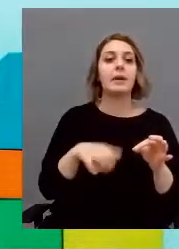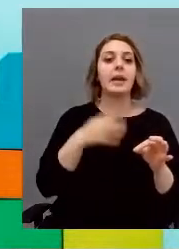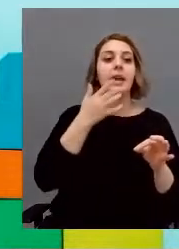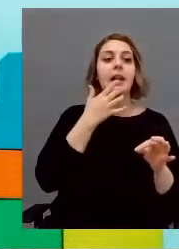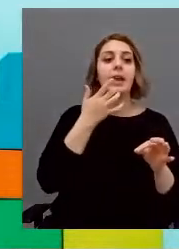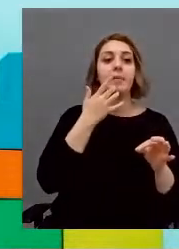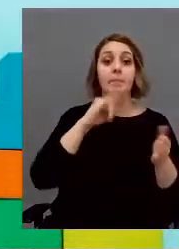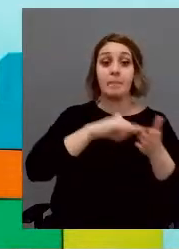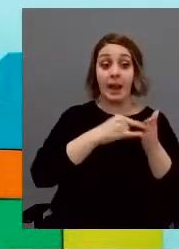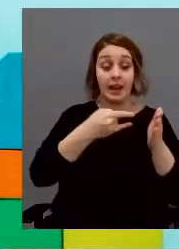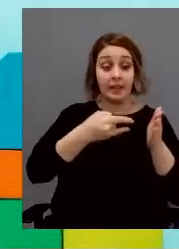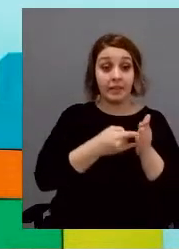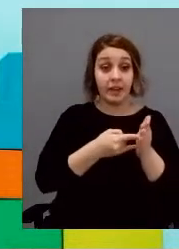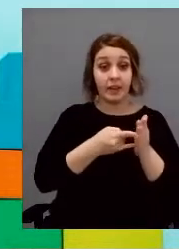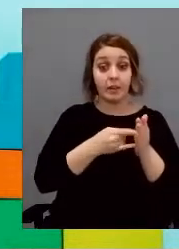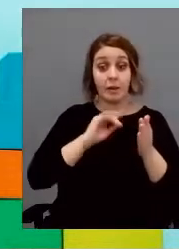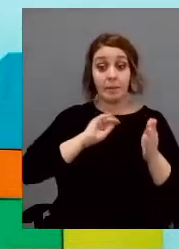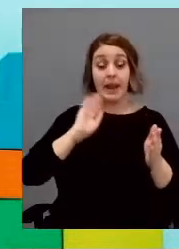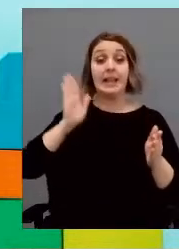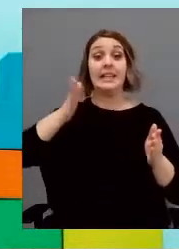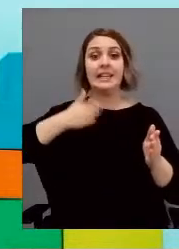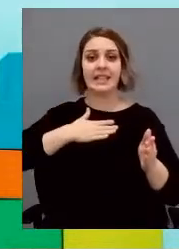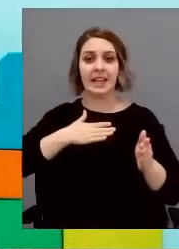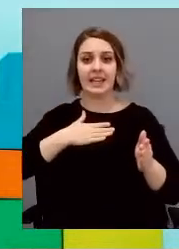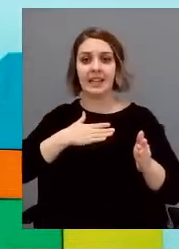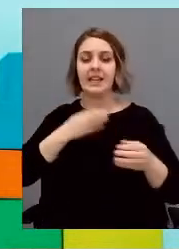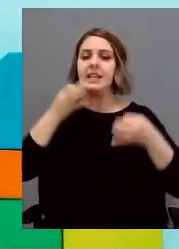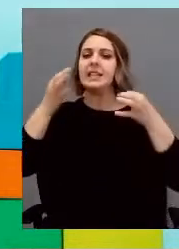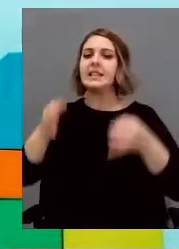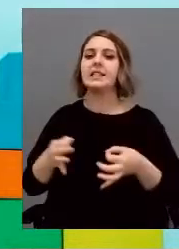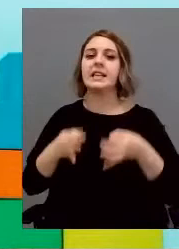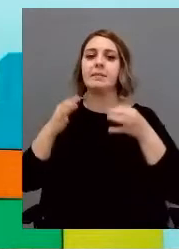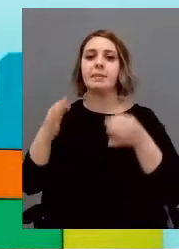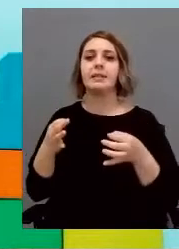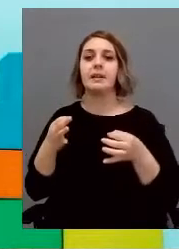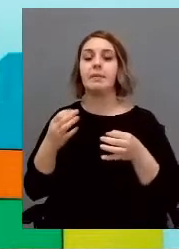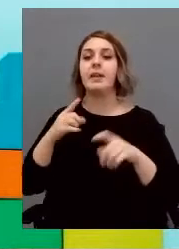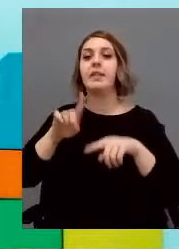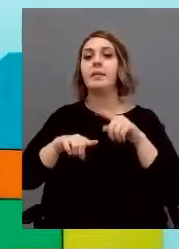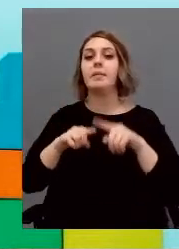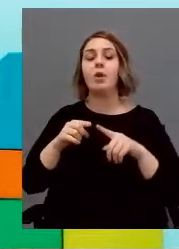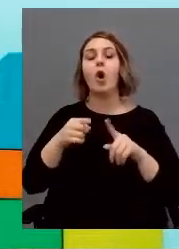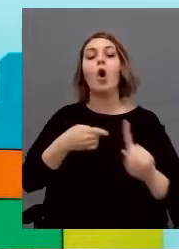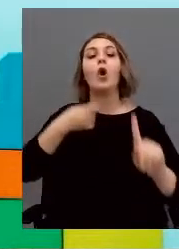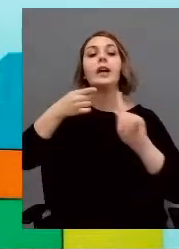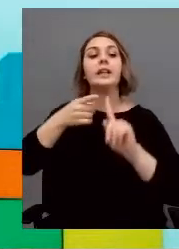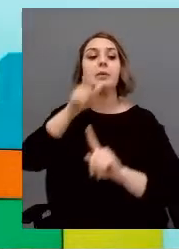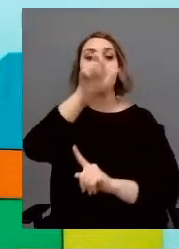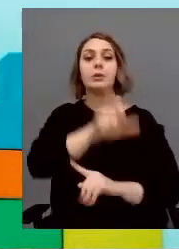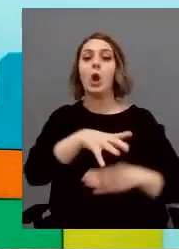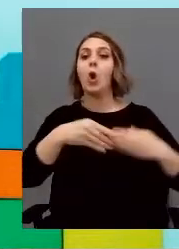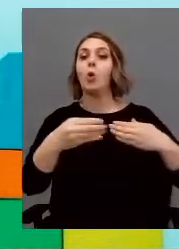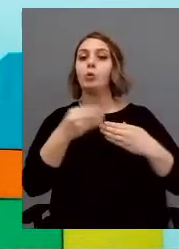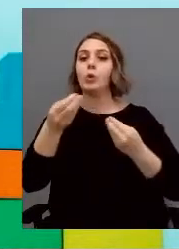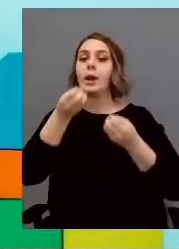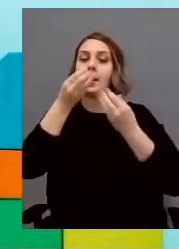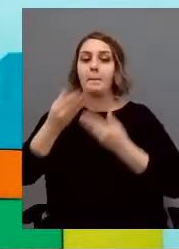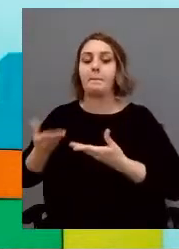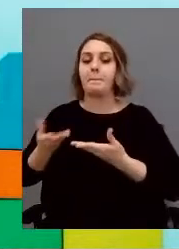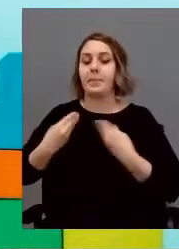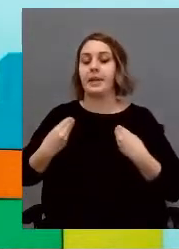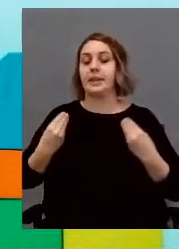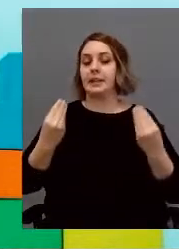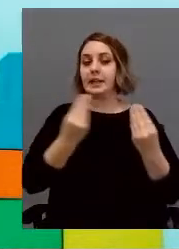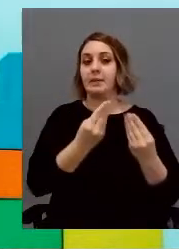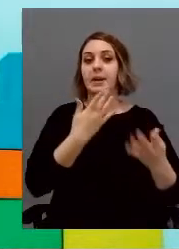planificazione per il giorno successivo si realizza sempre tenendo in considerazione il benessere dell'usuario e il suo stato di attivazione